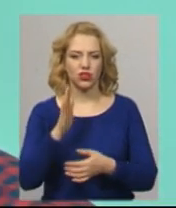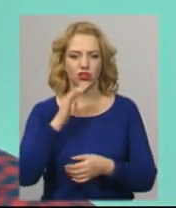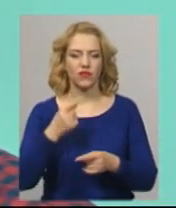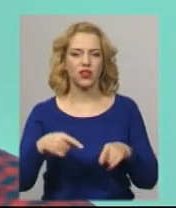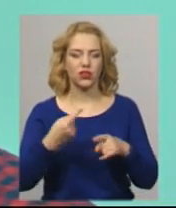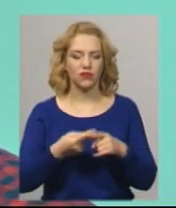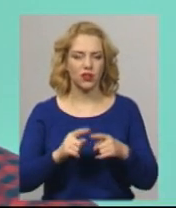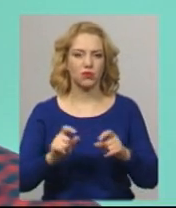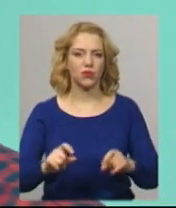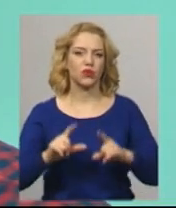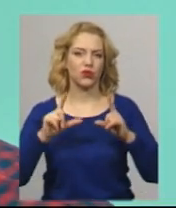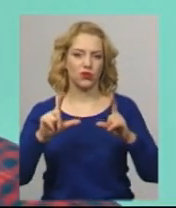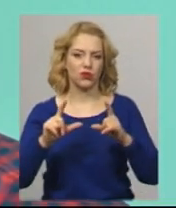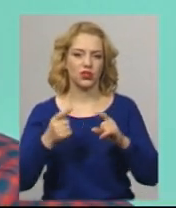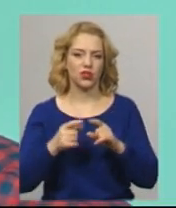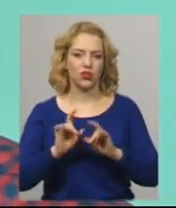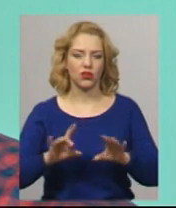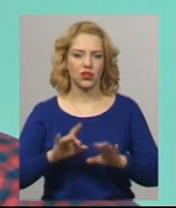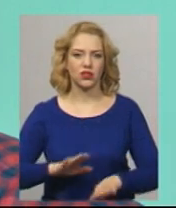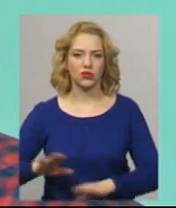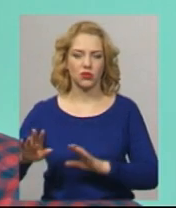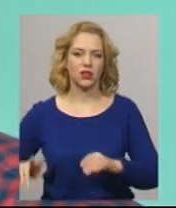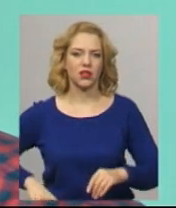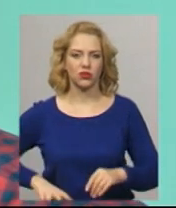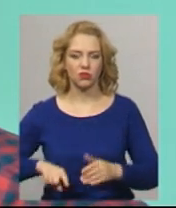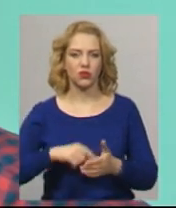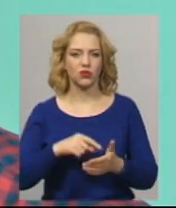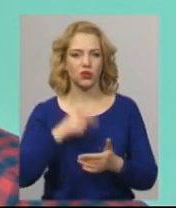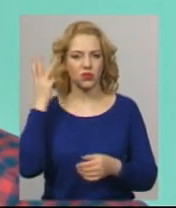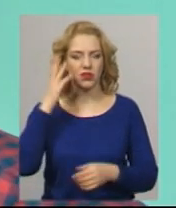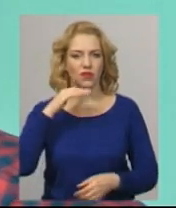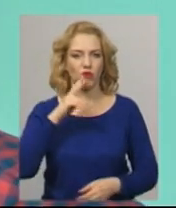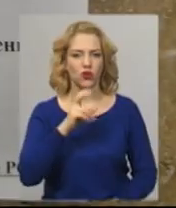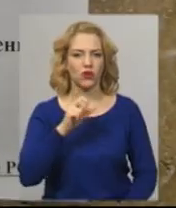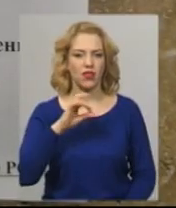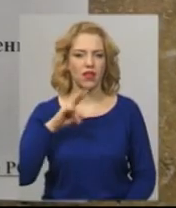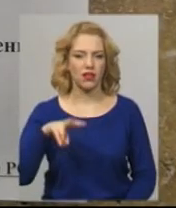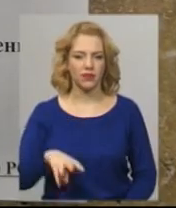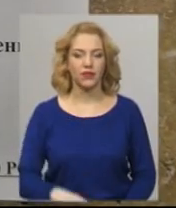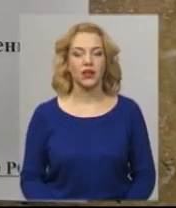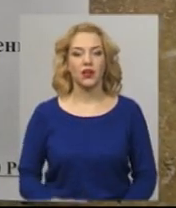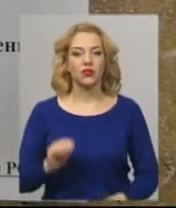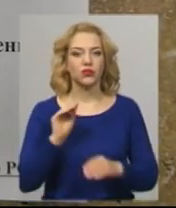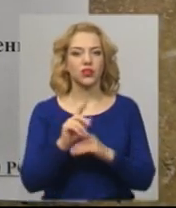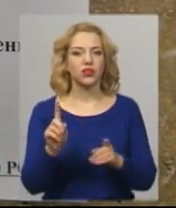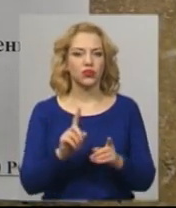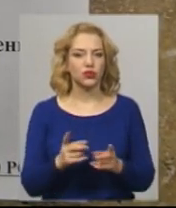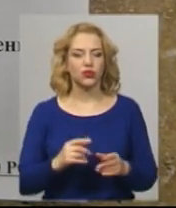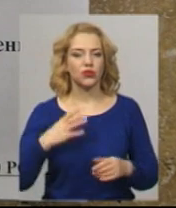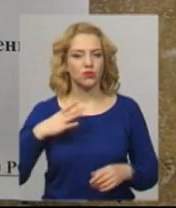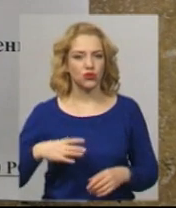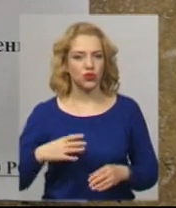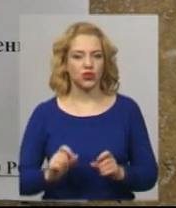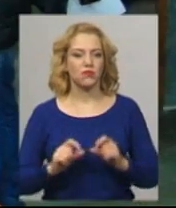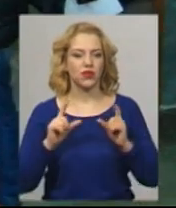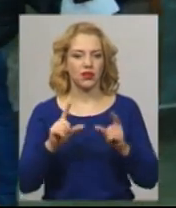каже заступник директора міського комунального підприємства «Хмельницькводоканал» Олексій Лункін. Додає, мусили підняти тарифи або